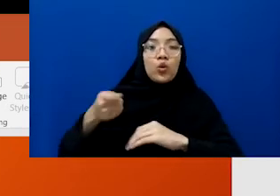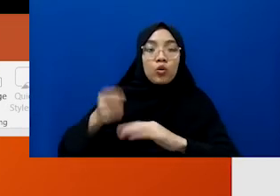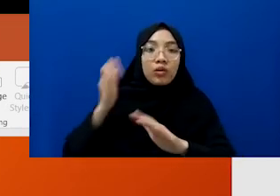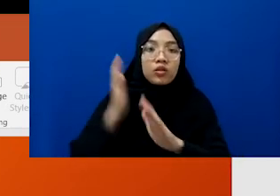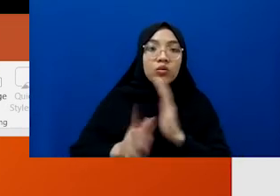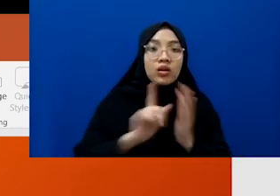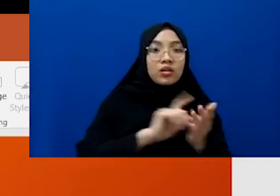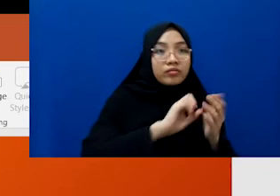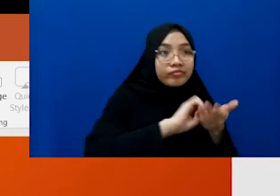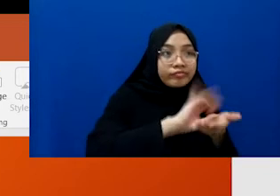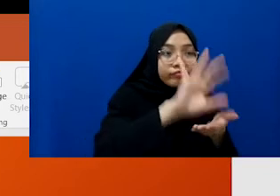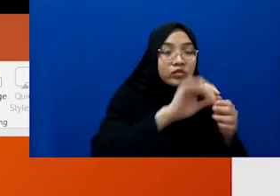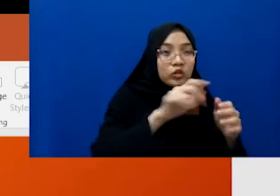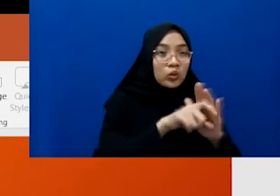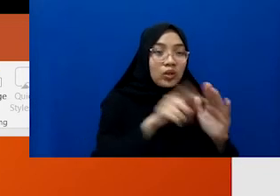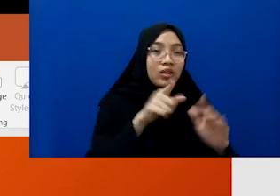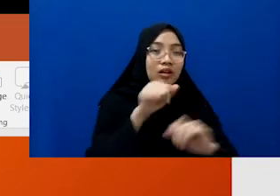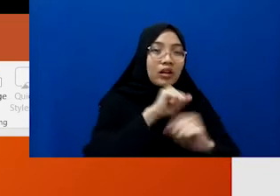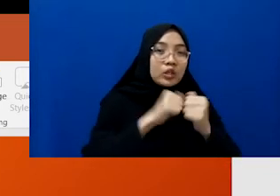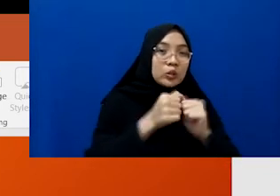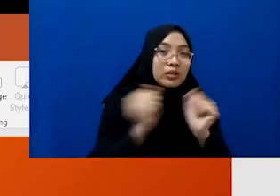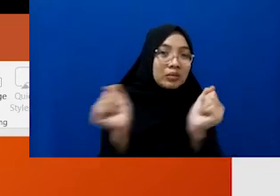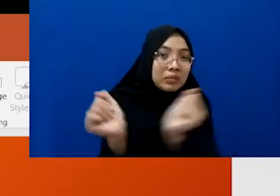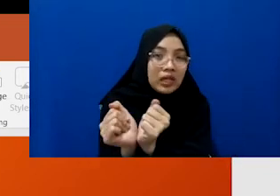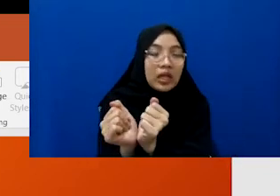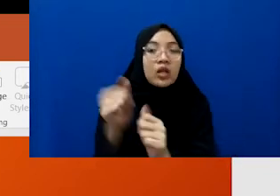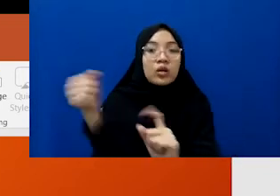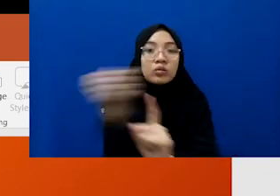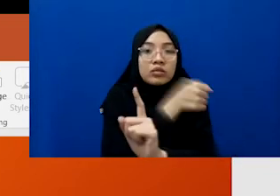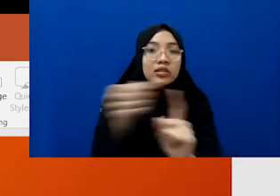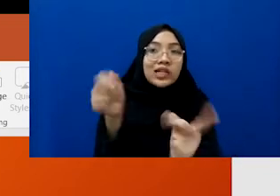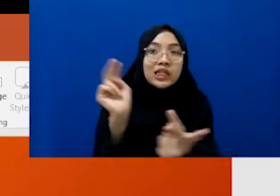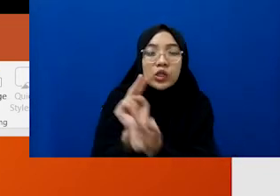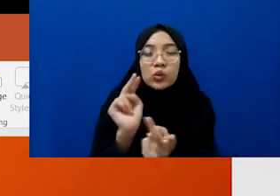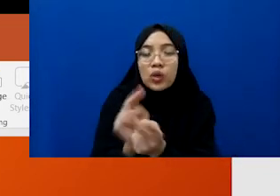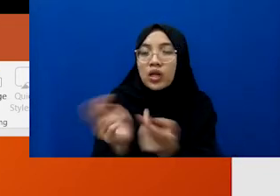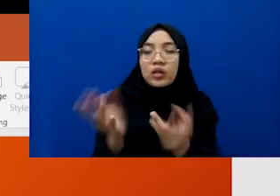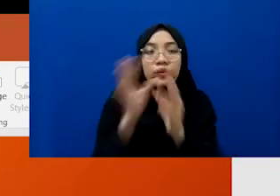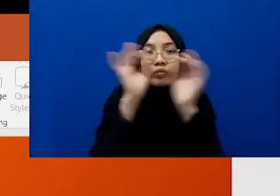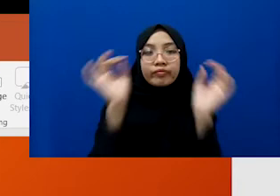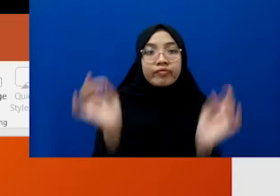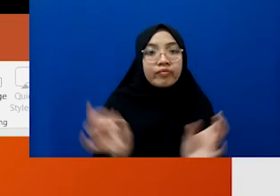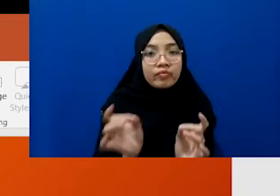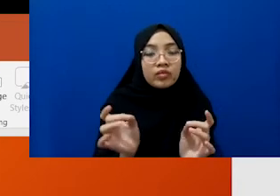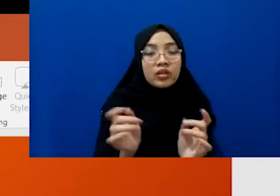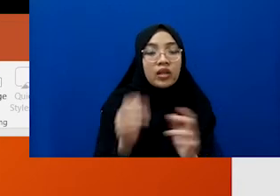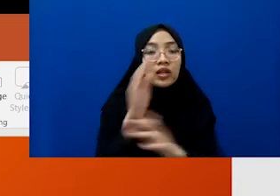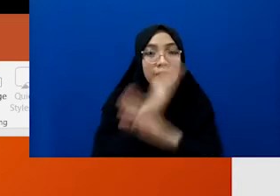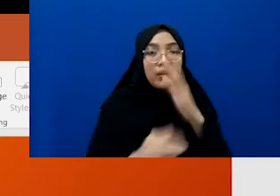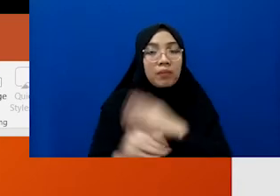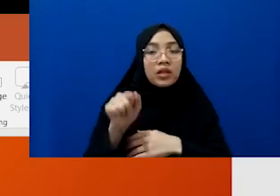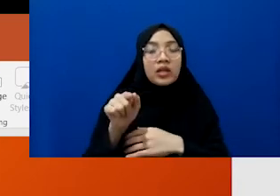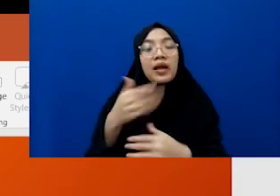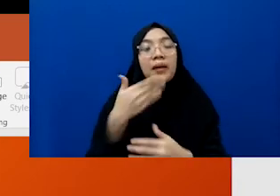ya. Misalnya ada kasus-kasus kriminal, kasus-kasus kecerasan seksual, itu yang menempa defable. Itu yang kemudian